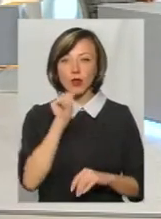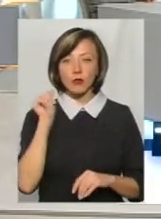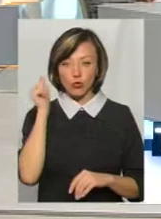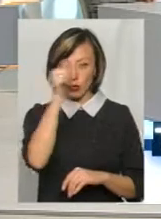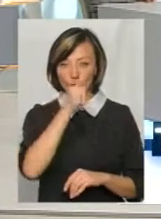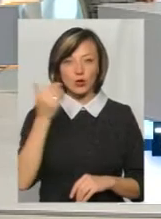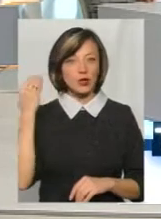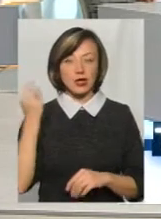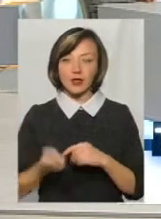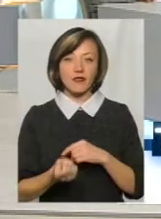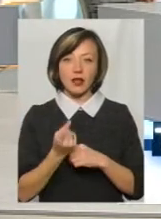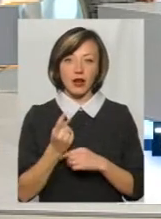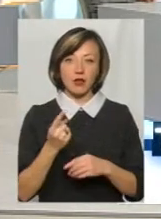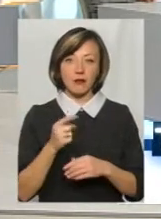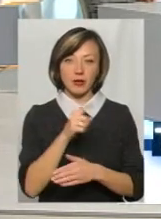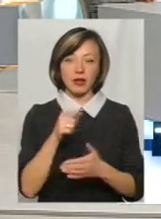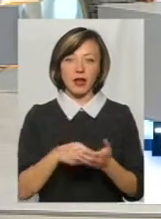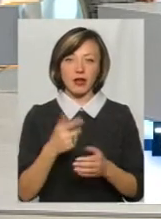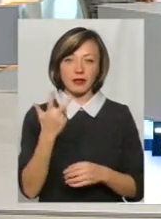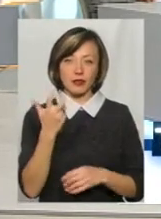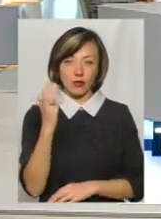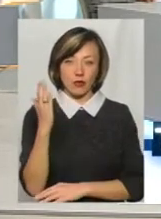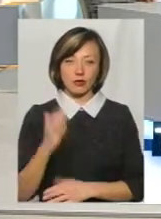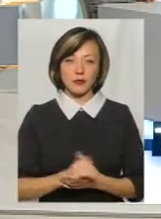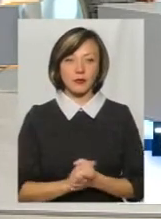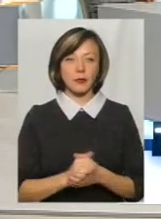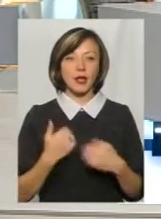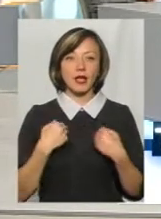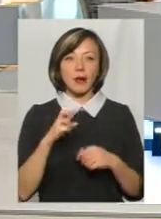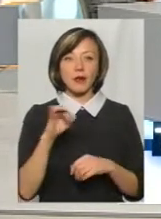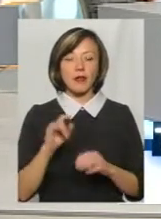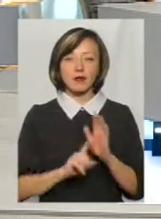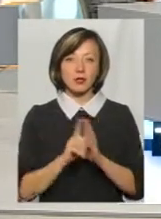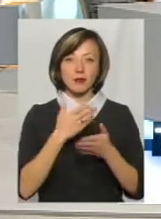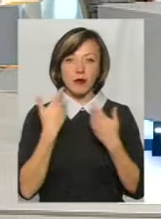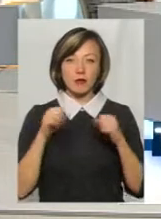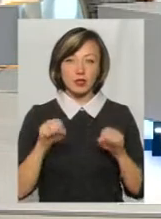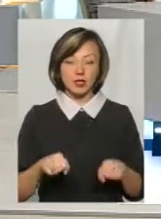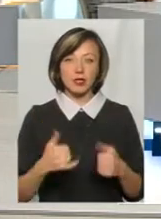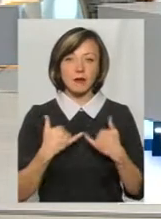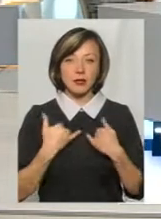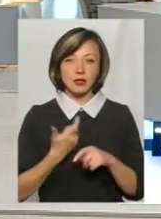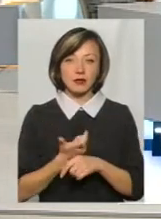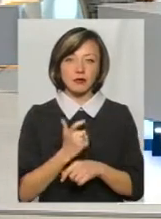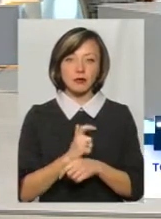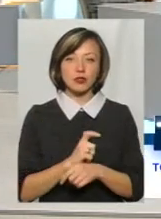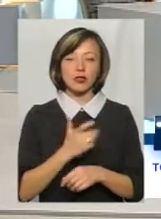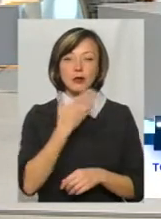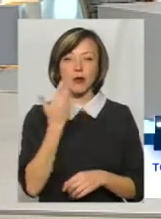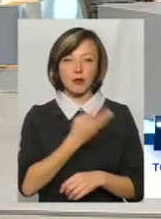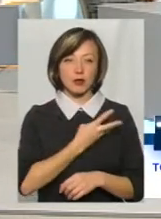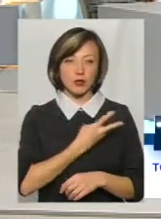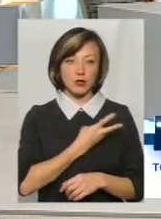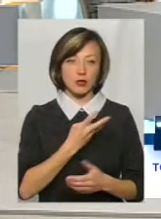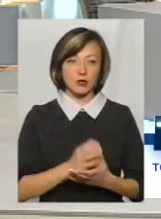І тоді не виникало. Тому зараз я би не починала говорити, що нема можливості. Для мене це більше, що нема бажання. Я